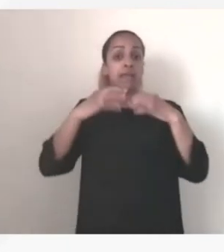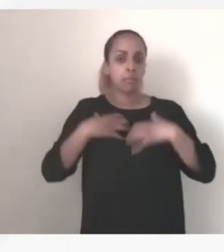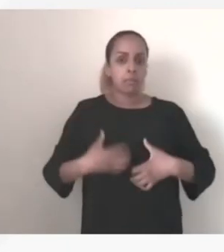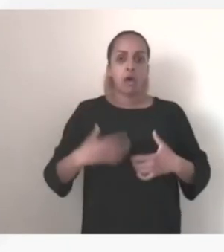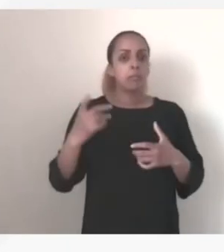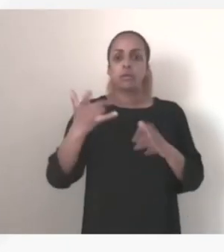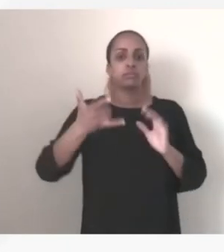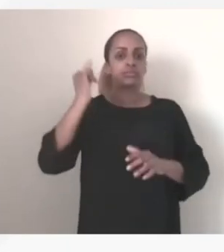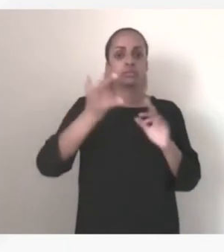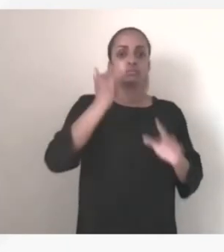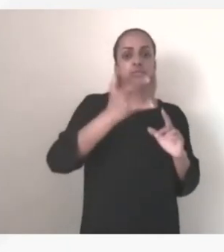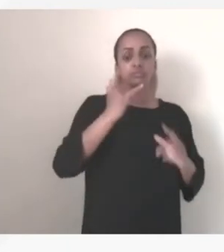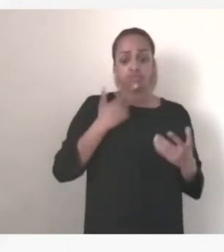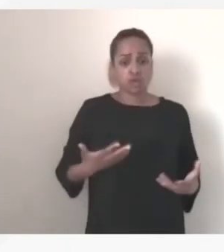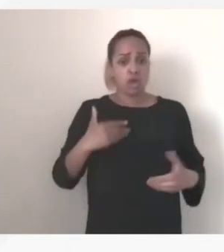avancés